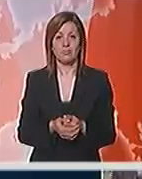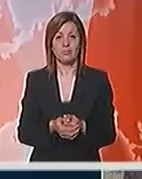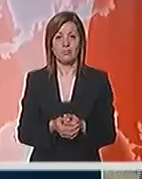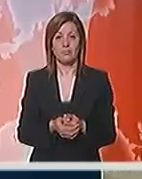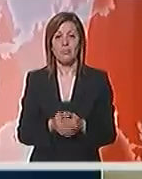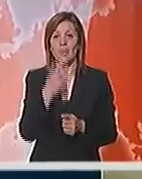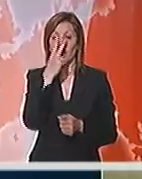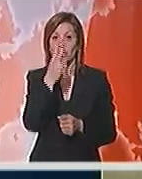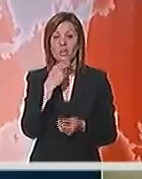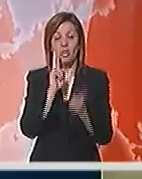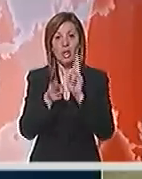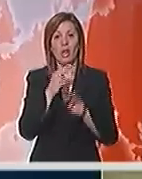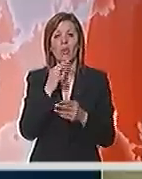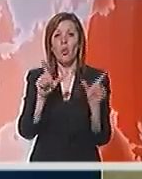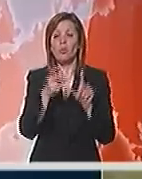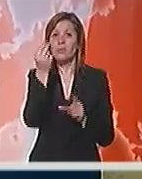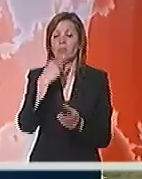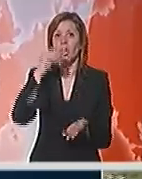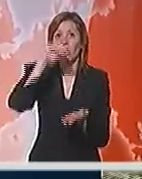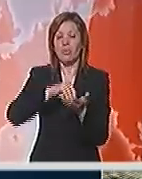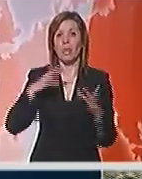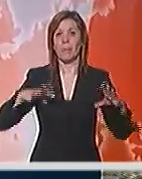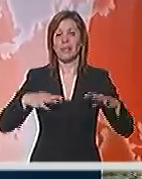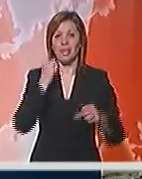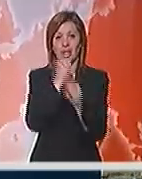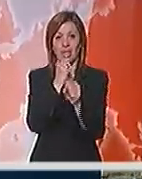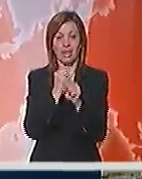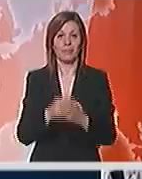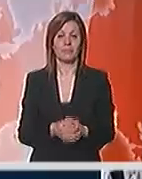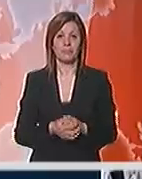Vidjet ćete kako će se u Srbiji obeležiti praznik rada.